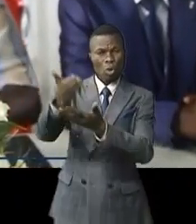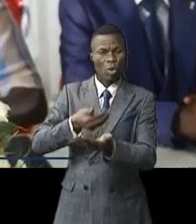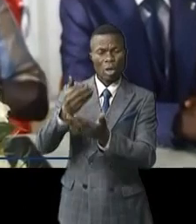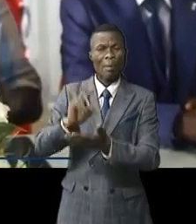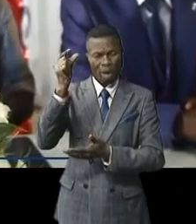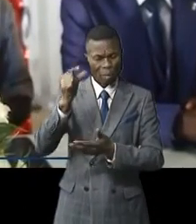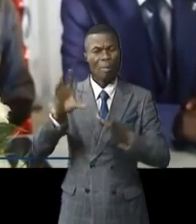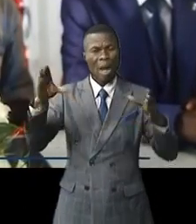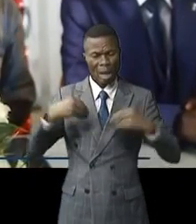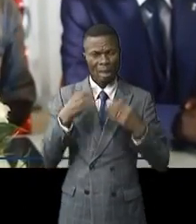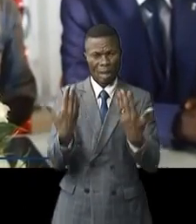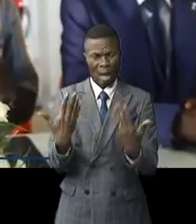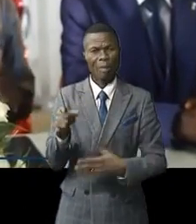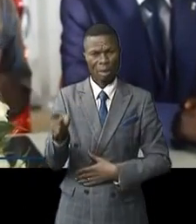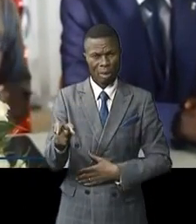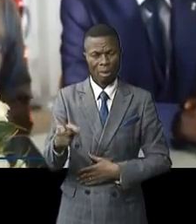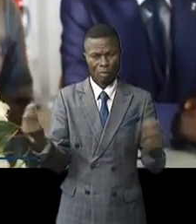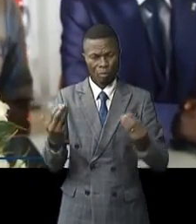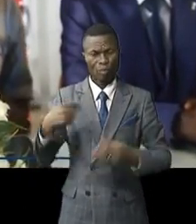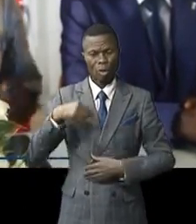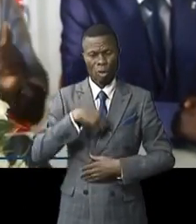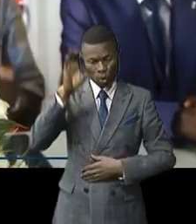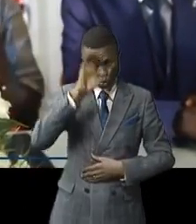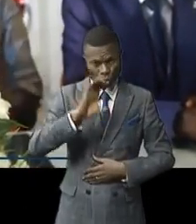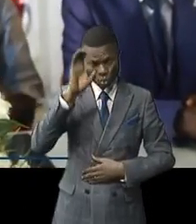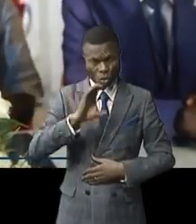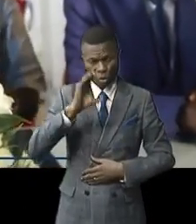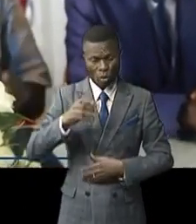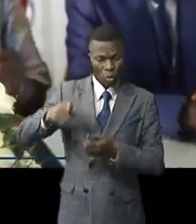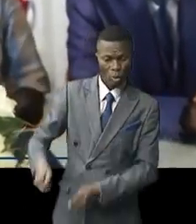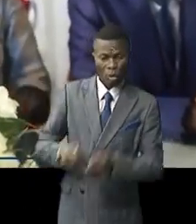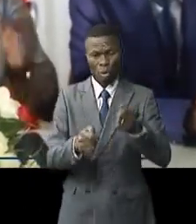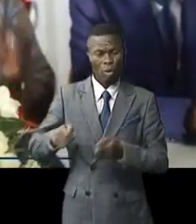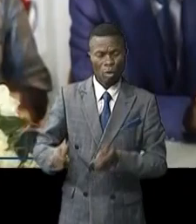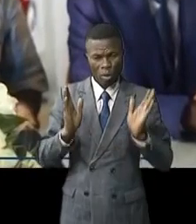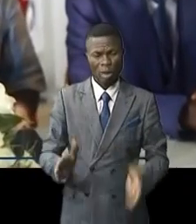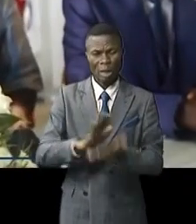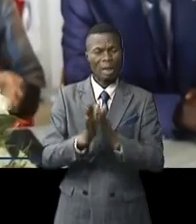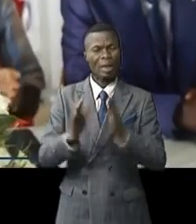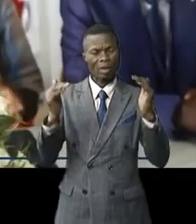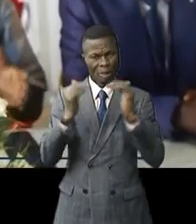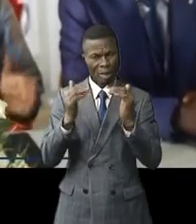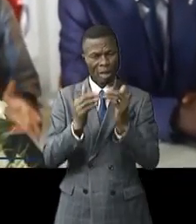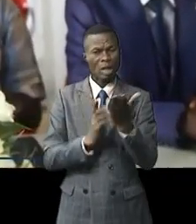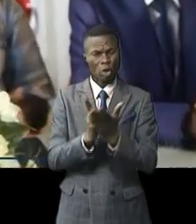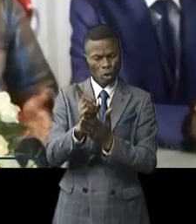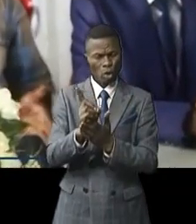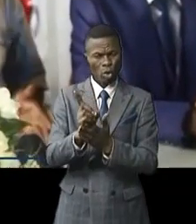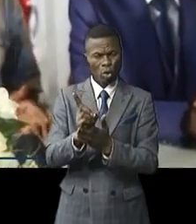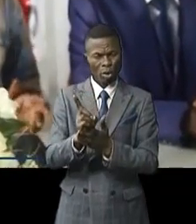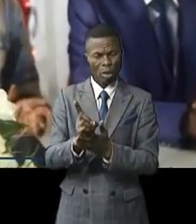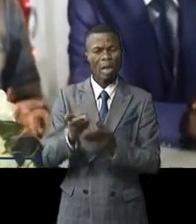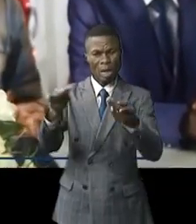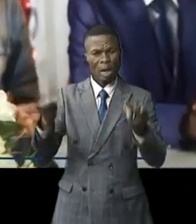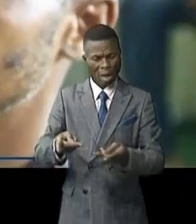aussi exploitable artisanalement. C'est ainsi que nous cherchons que les craiseurs soient traités dignement et il a droit à l